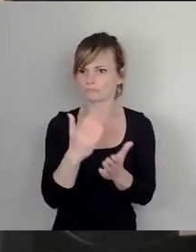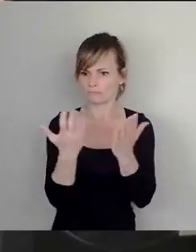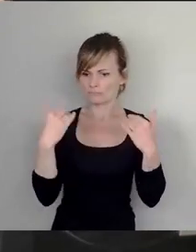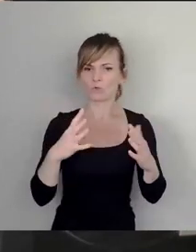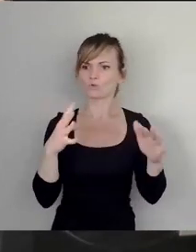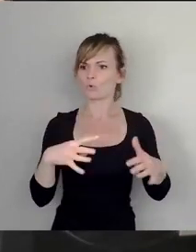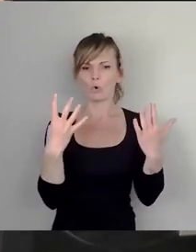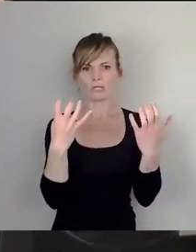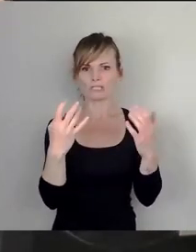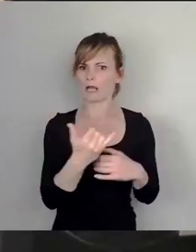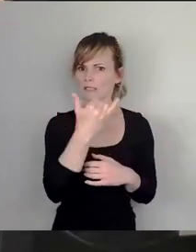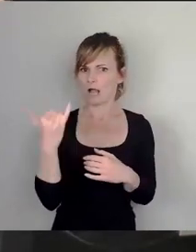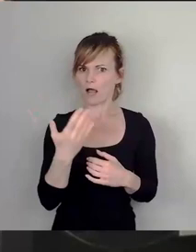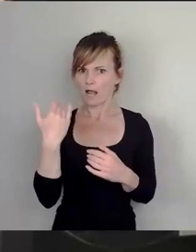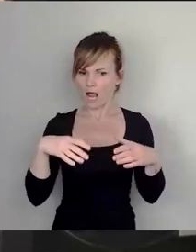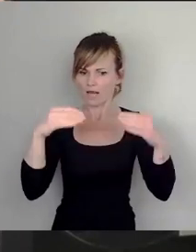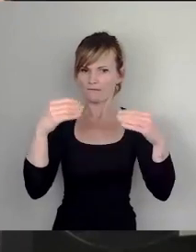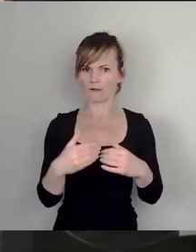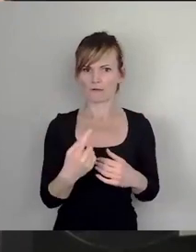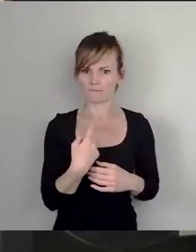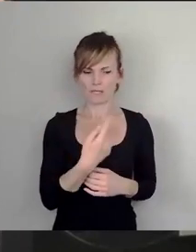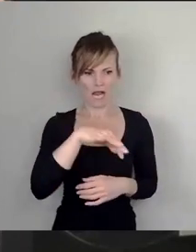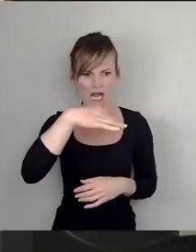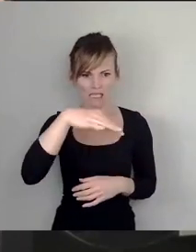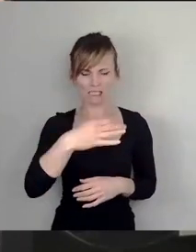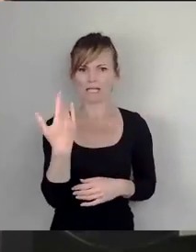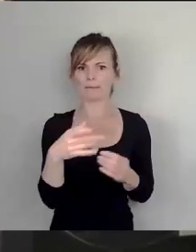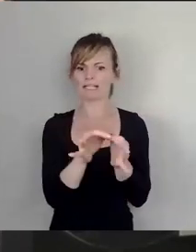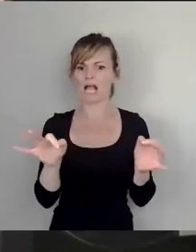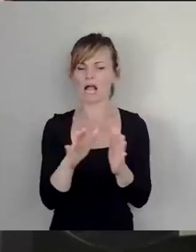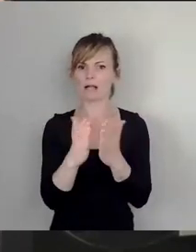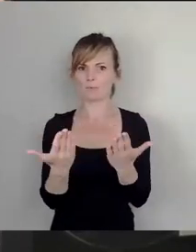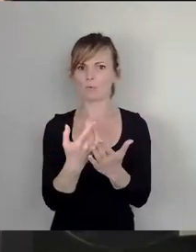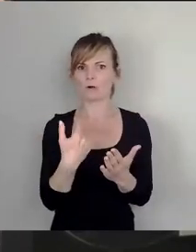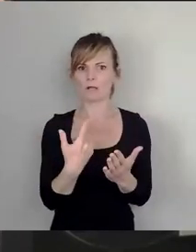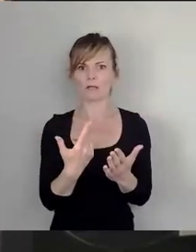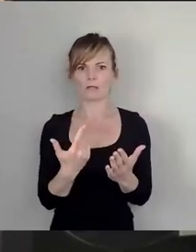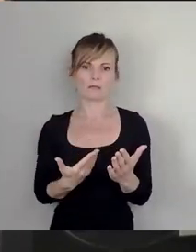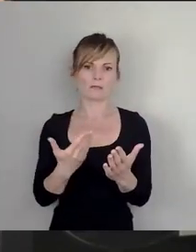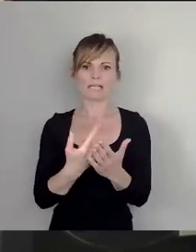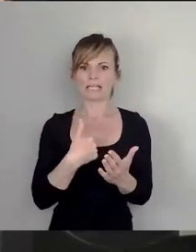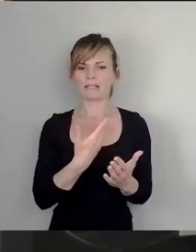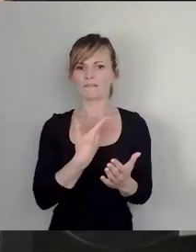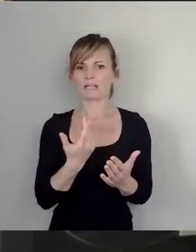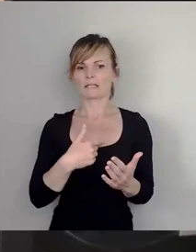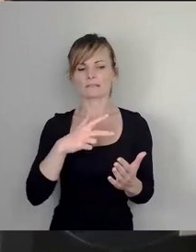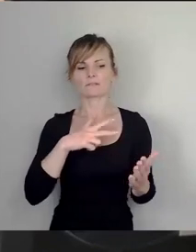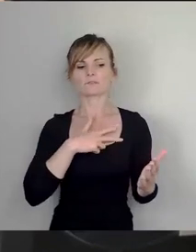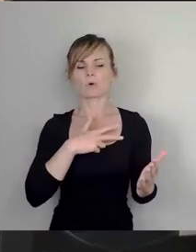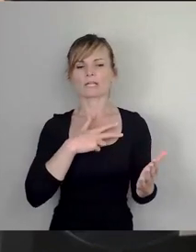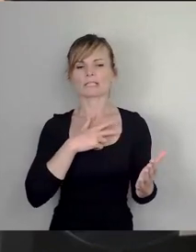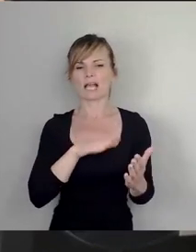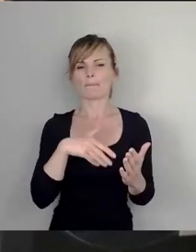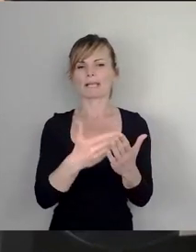Einzigen, die damals, die Tagebücher erschienen sind, ich will Zeugnis ablegen, hier im Stadtmuseum in Dresden eine